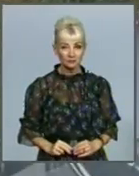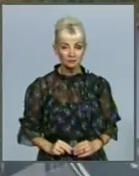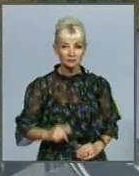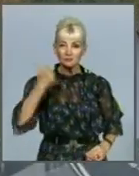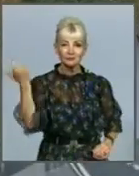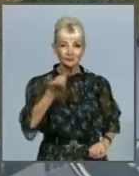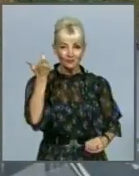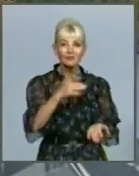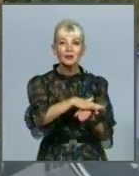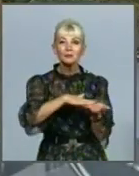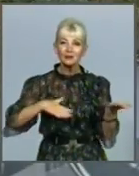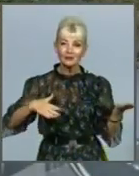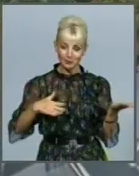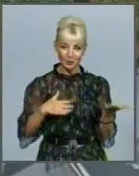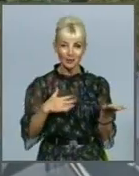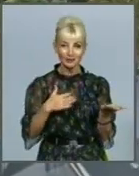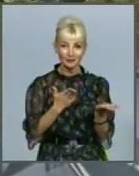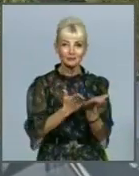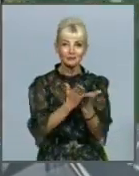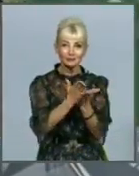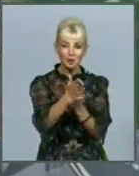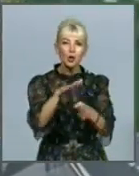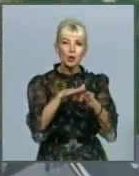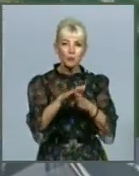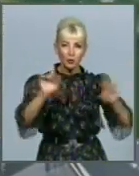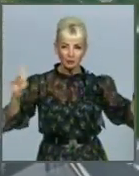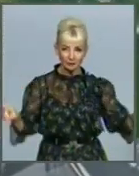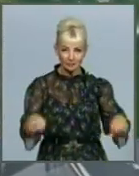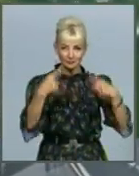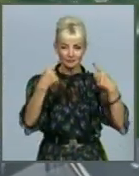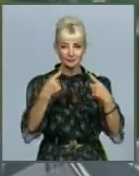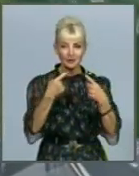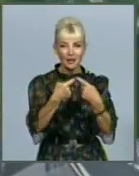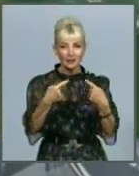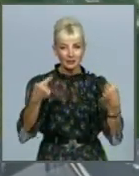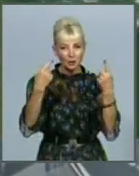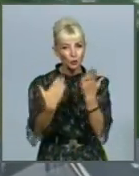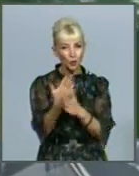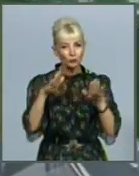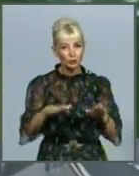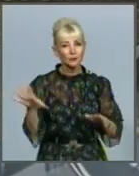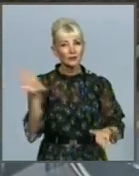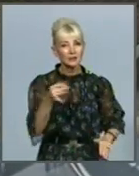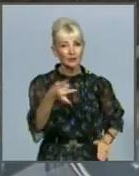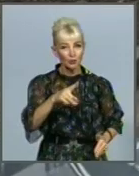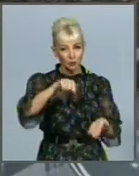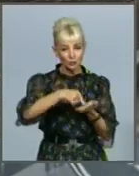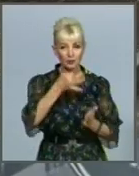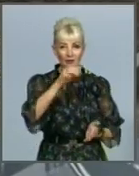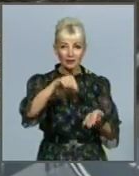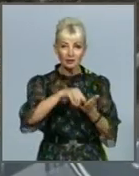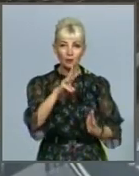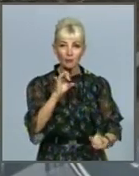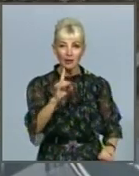Харків продовжує йти курсом повного оновлення рекреаційних зон. До того ж, у всіх районах міста, повідомив міський голова